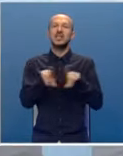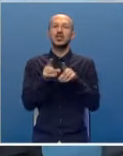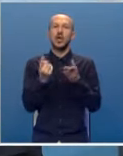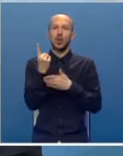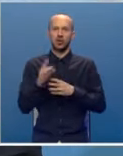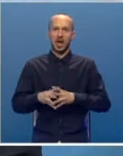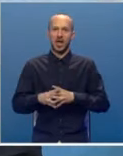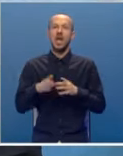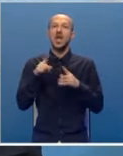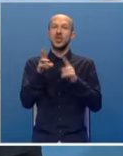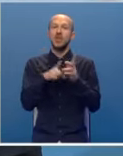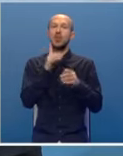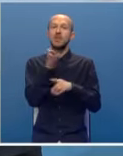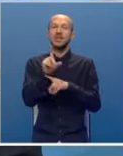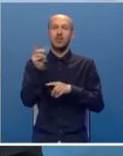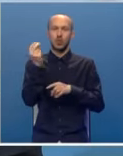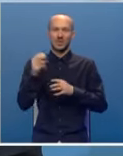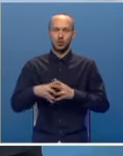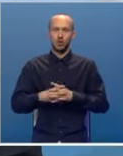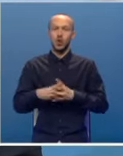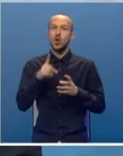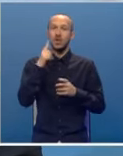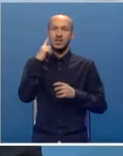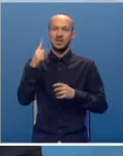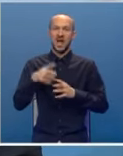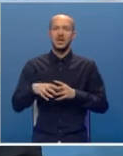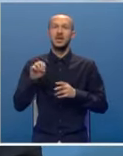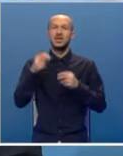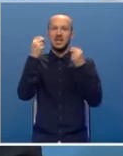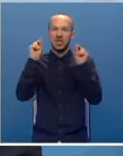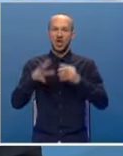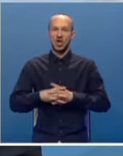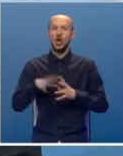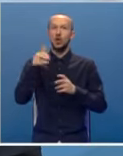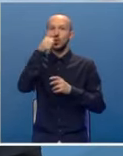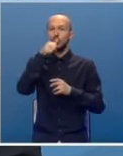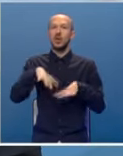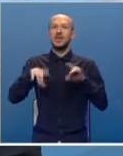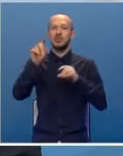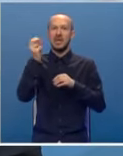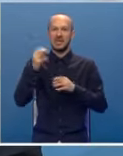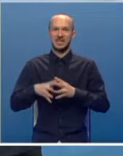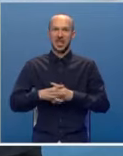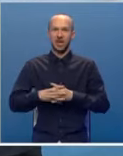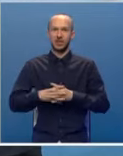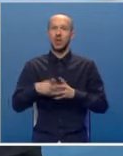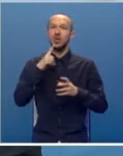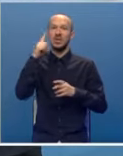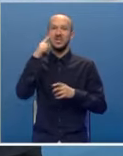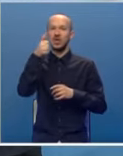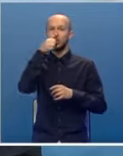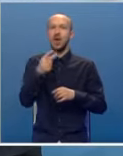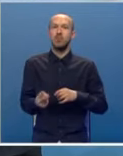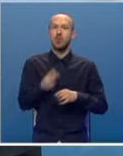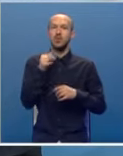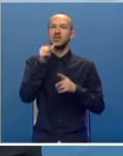događaje. Tim koji predstavlja Republiku Srpsku, koji zna da ceni to što je iz Republike Srpske, koji zna šta je i